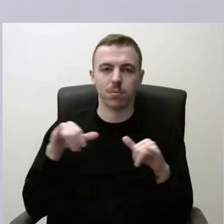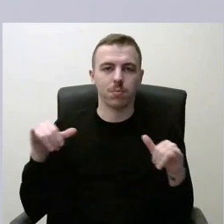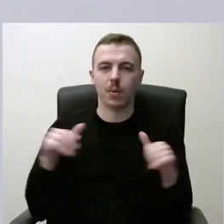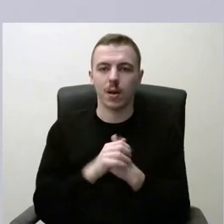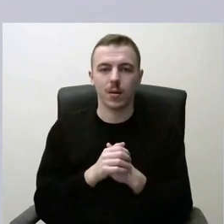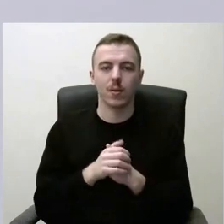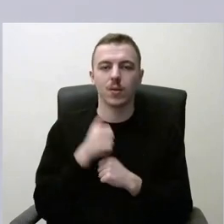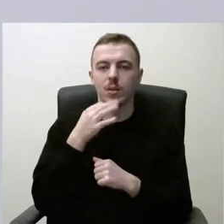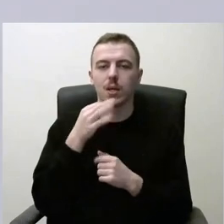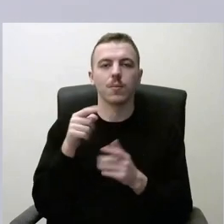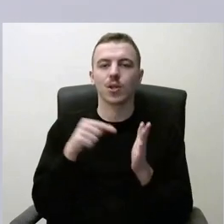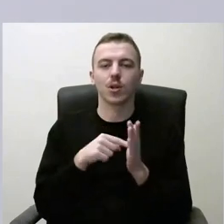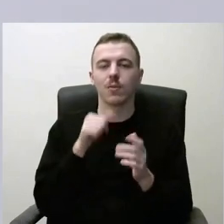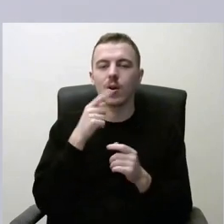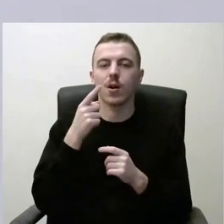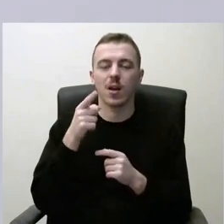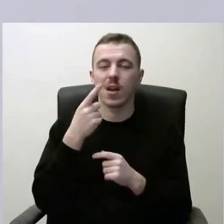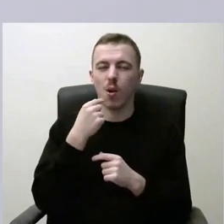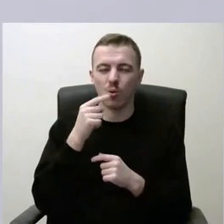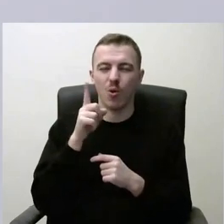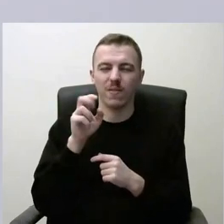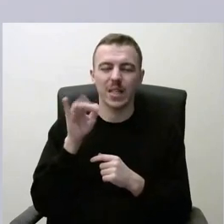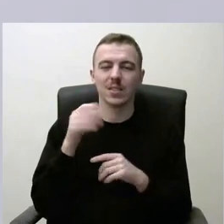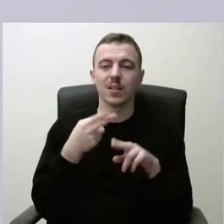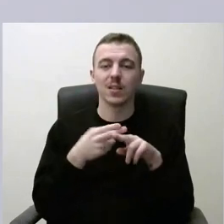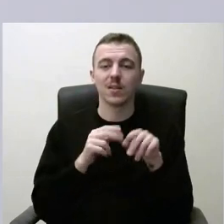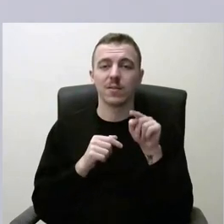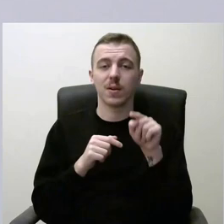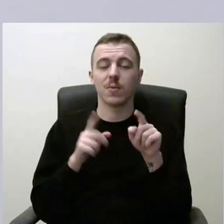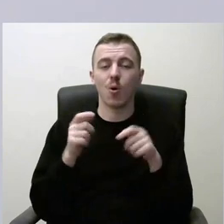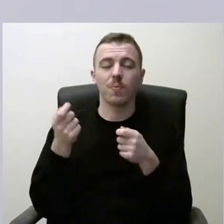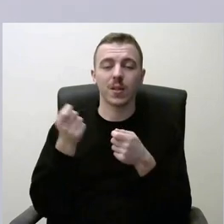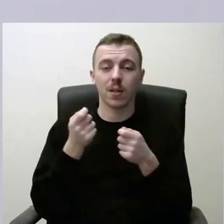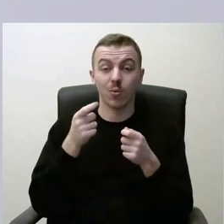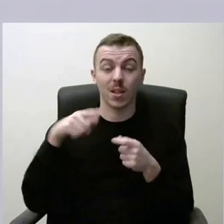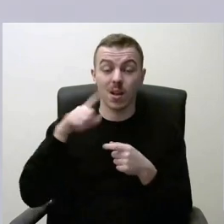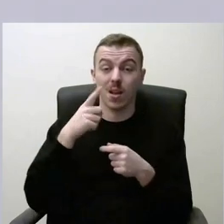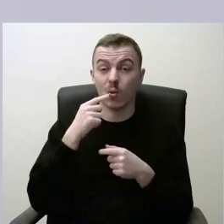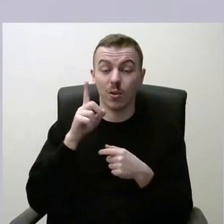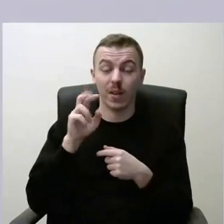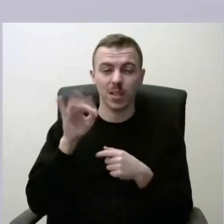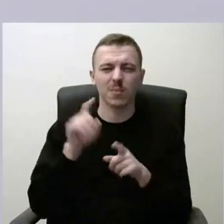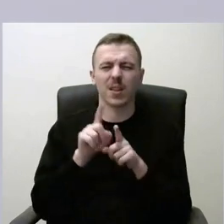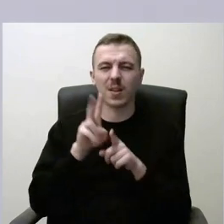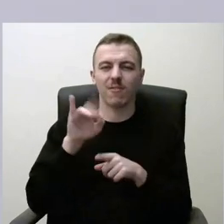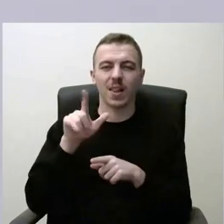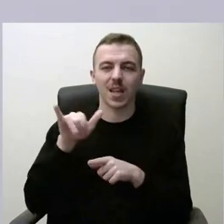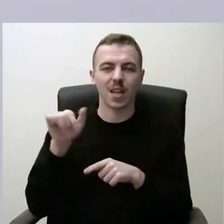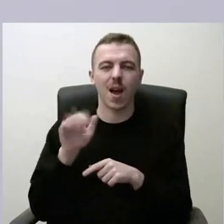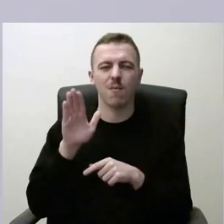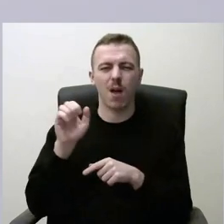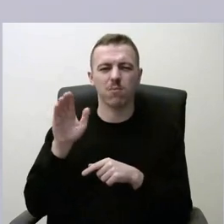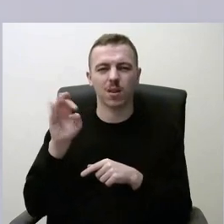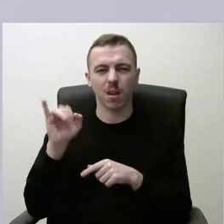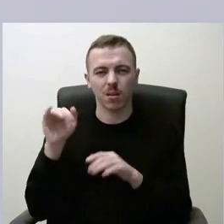sakysim, toks taškas kaip raudondvaris, pritrauktų ne tik raudondvario gyventojus, bet ir vilkijos, vaptų ir